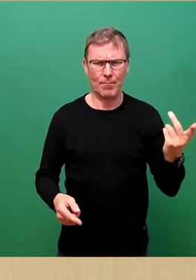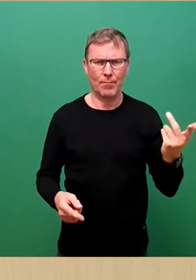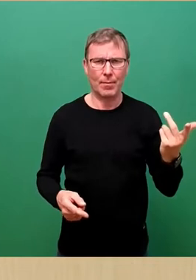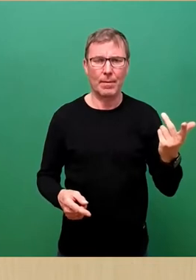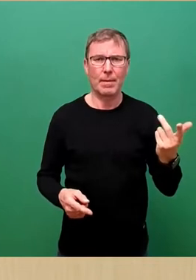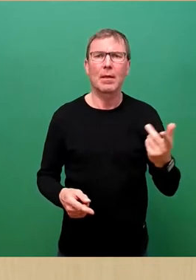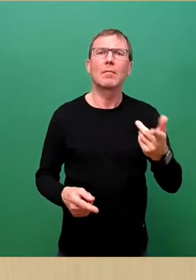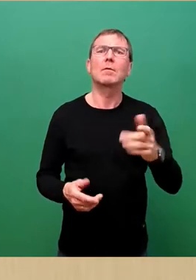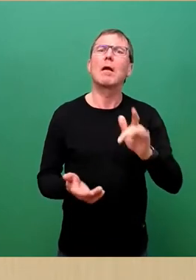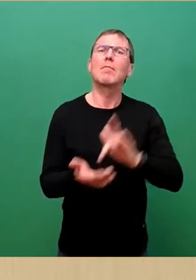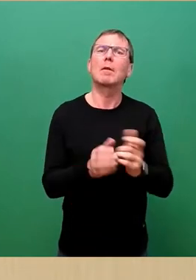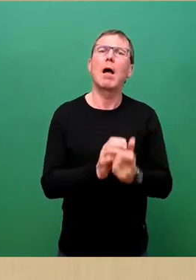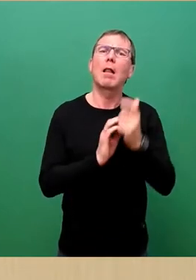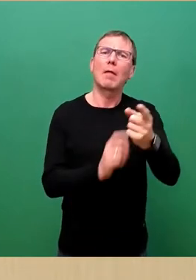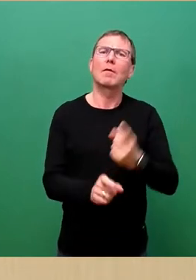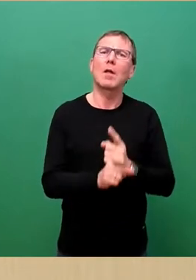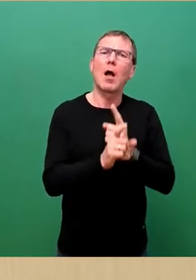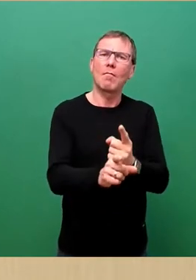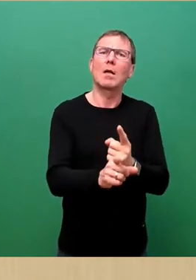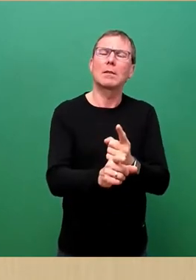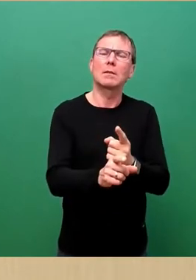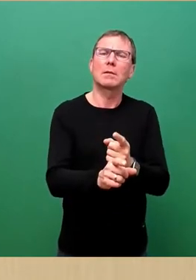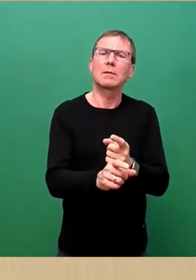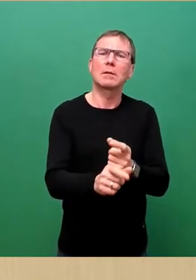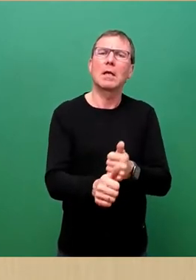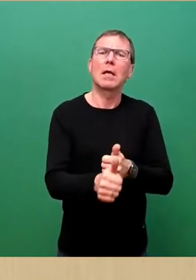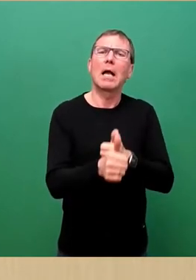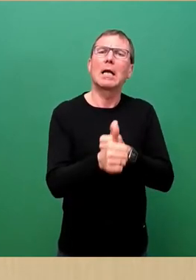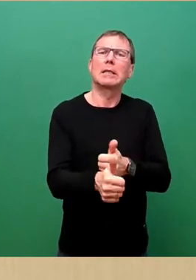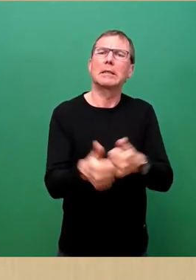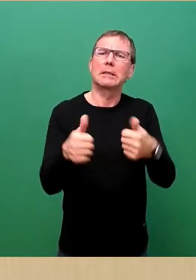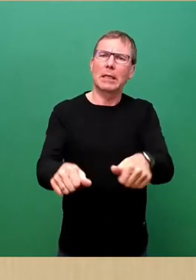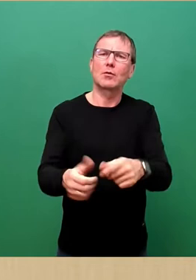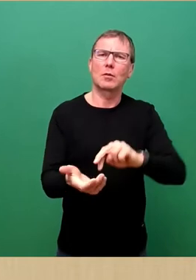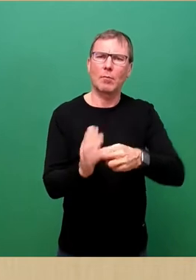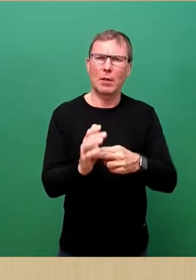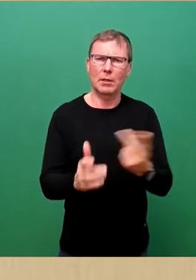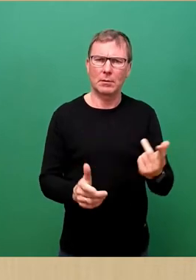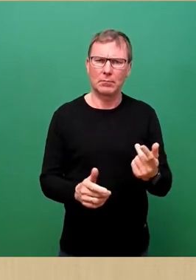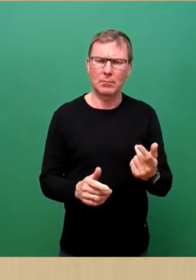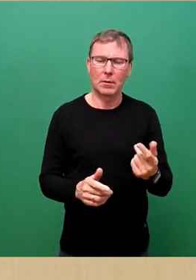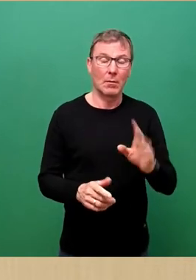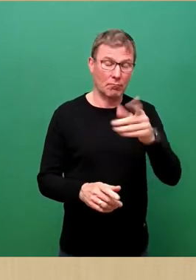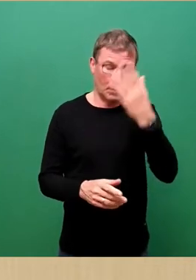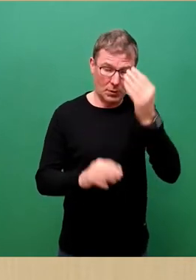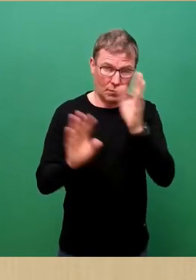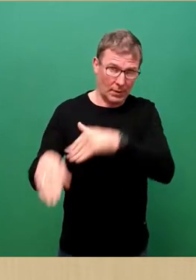und langfristigen Folgen der Sanktionspolitik für die Bürger ganz zu schweigen. In diesen Zeiten sollten Sie sich ganz besonders auf dieses